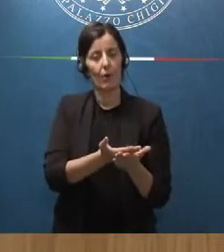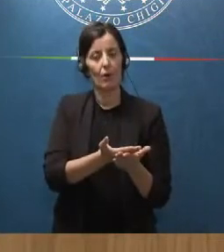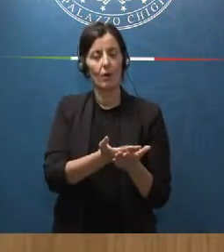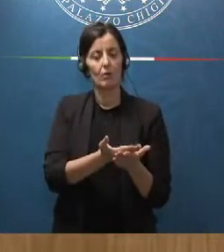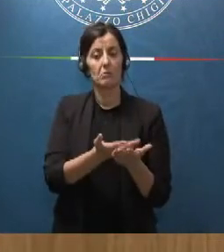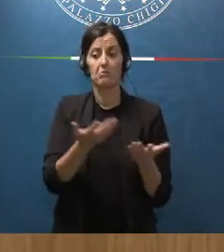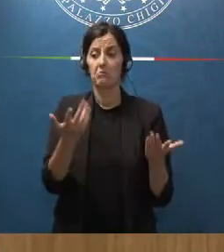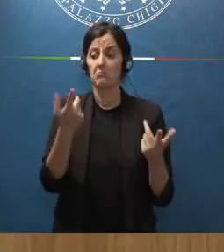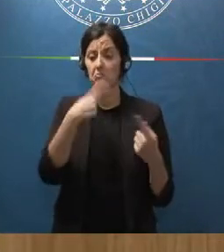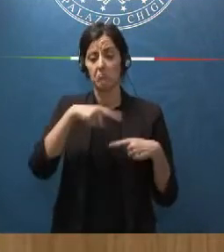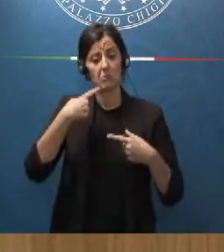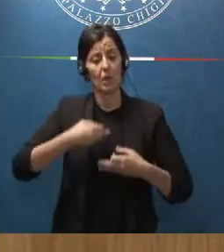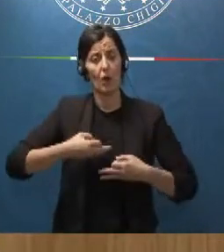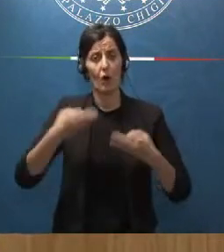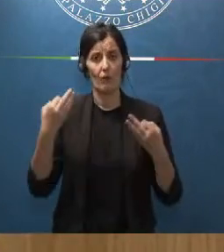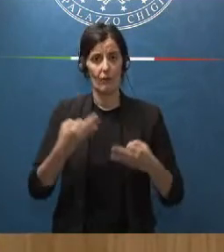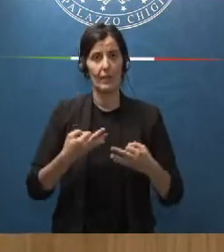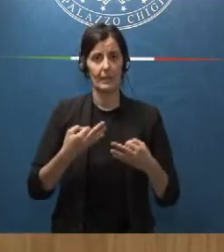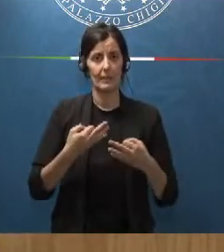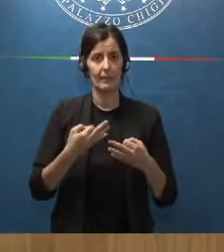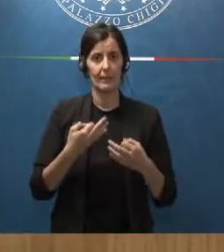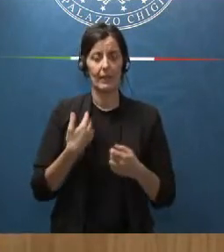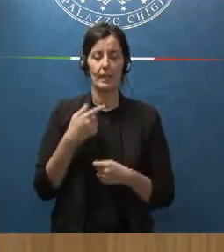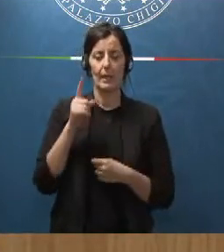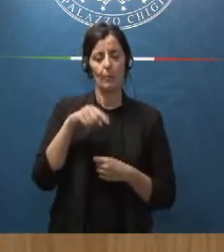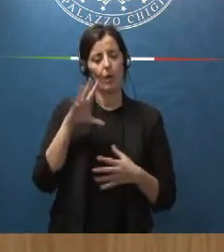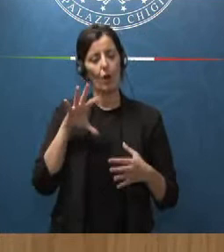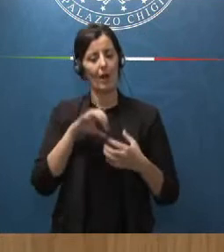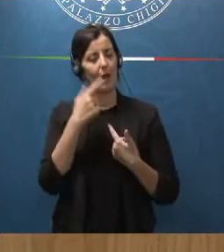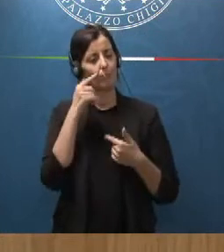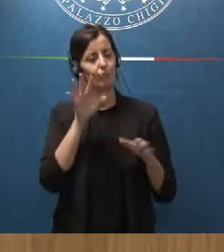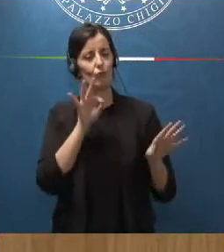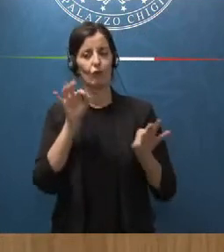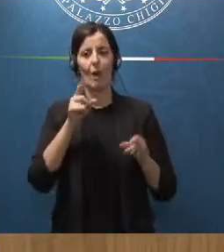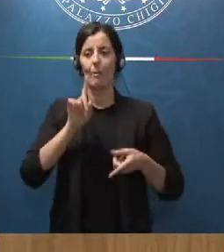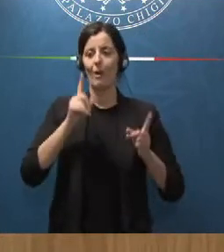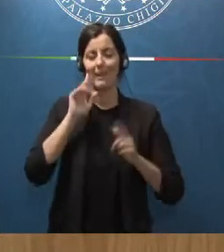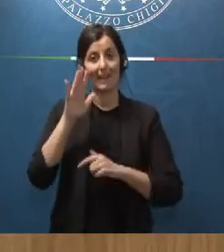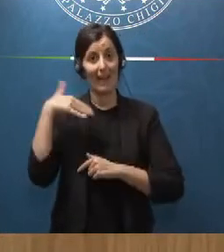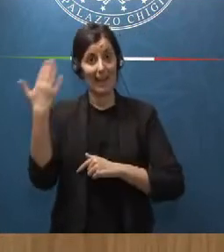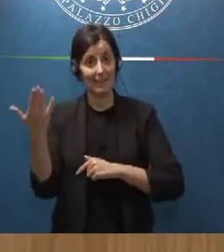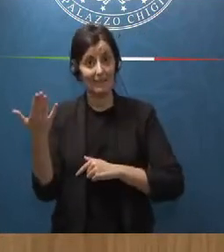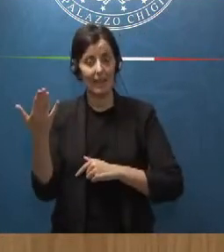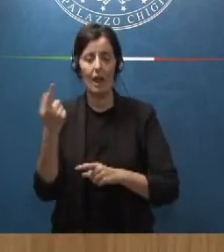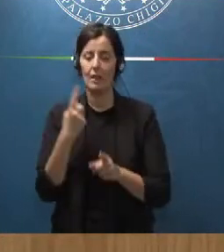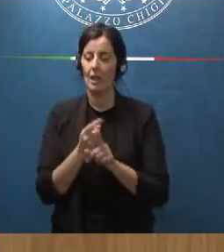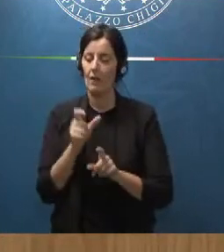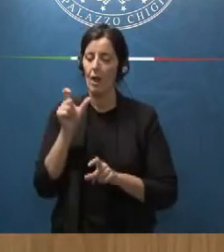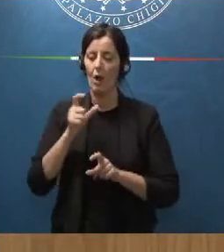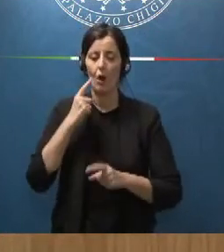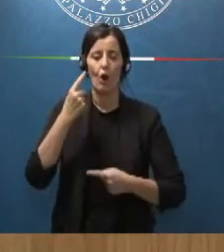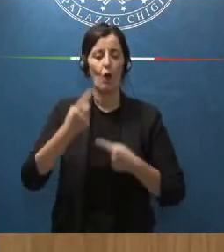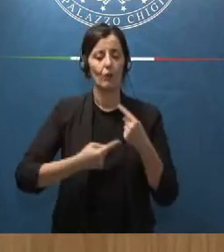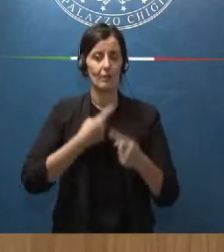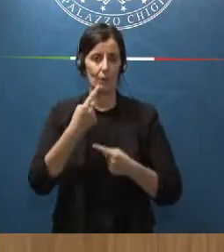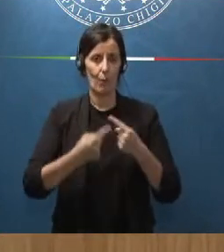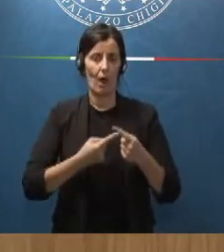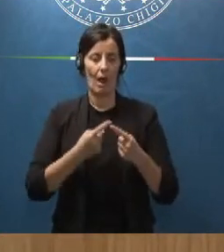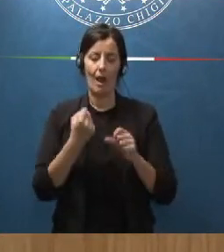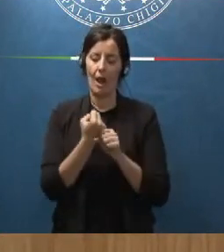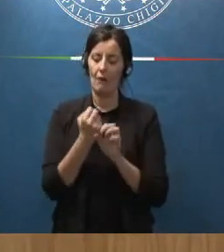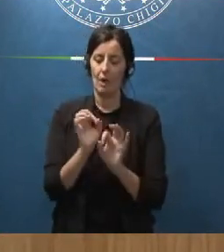assolutamente convinti che anche per quanto riguarda le scelte di politica estera si debba continuare a lavorare nella direzione